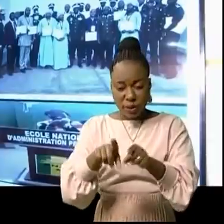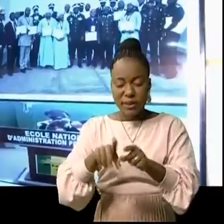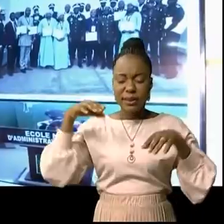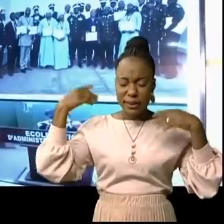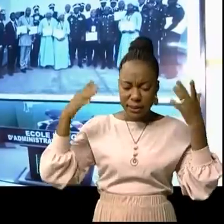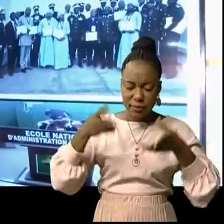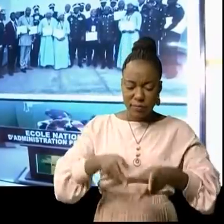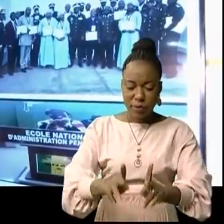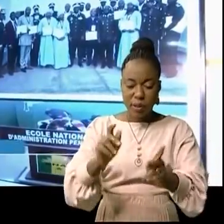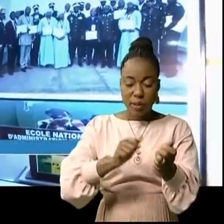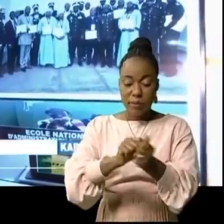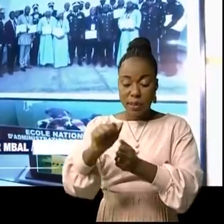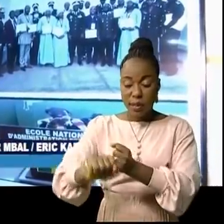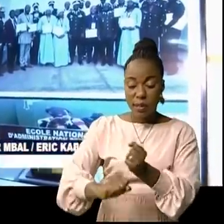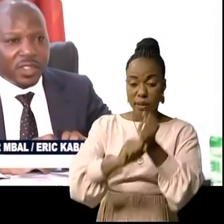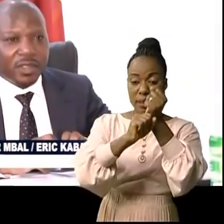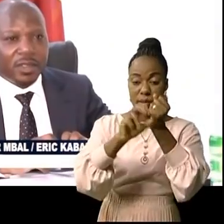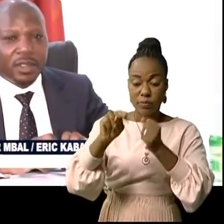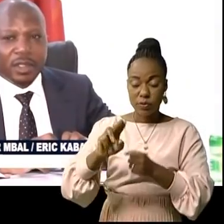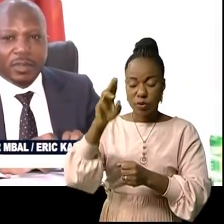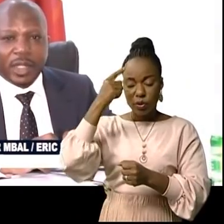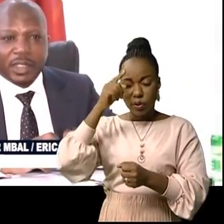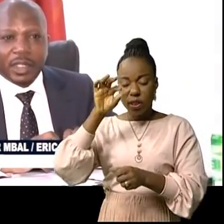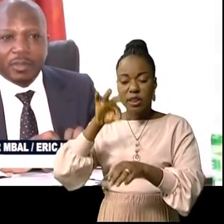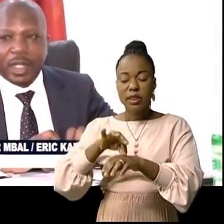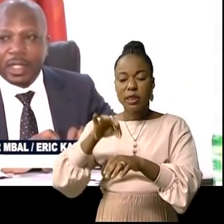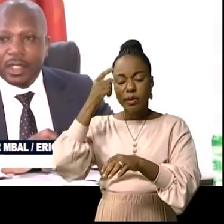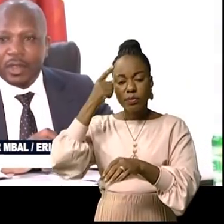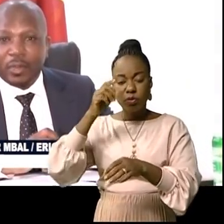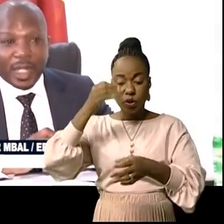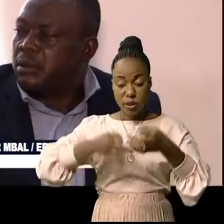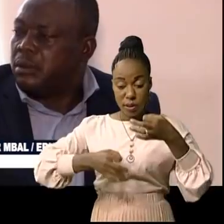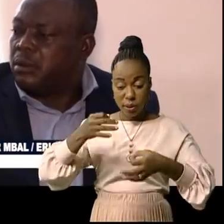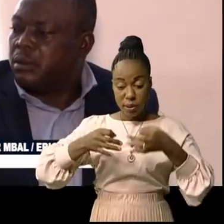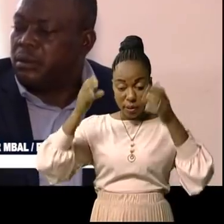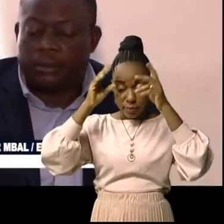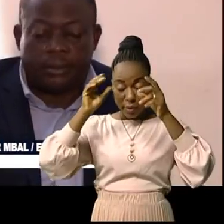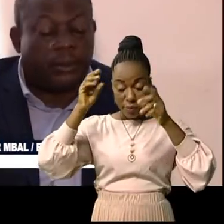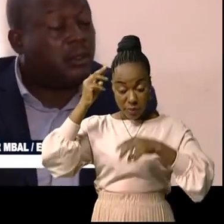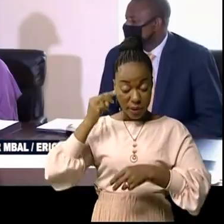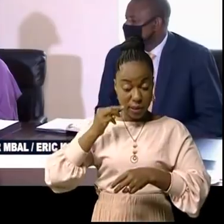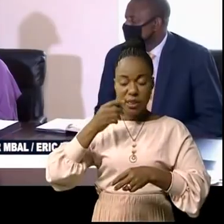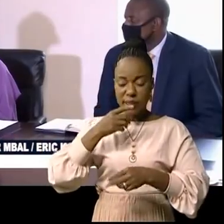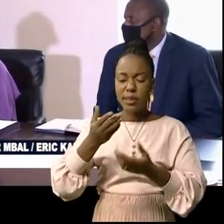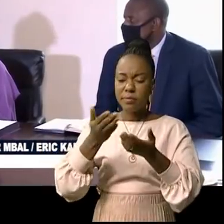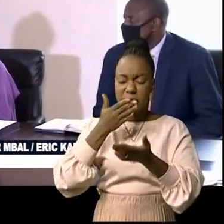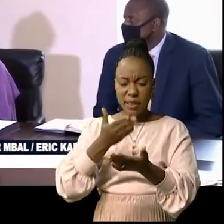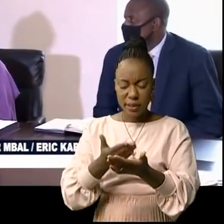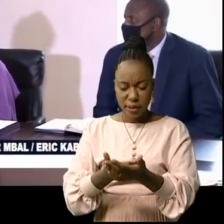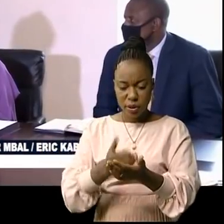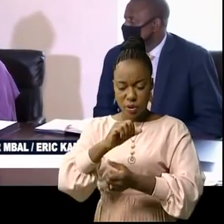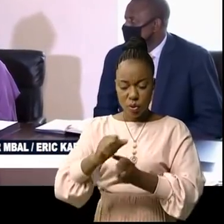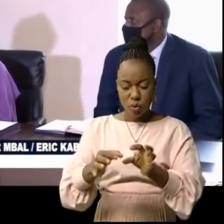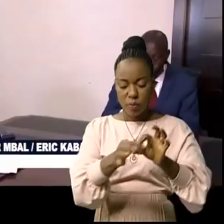grâce à l'appui de la MUNESCO, occasion pour le numéro 2 de la justice de remercier ses partenaires qui nécessitent d'accompagner la RDC